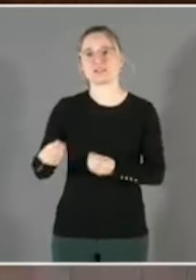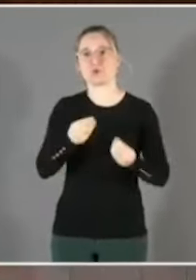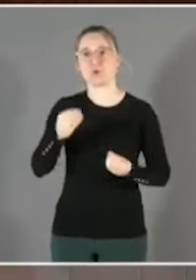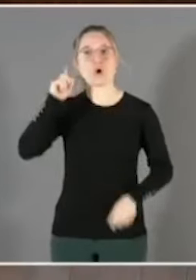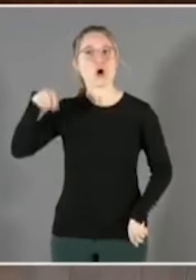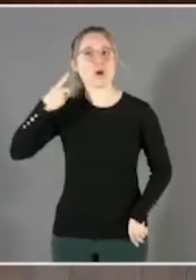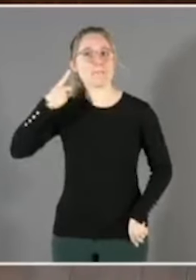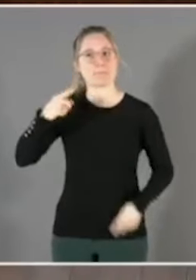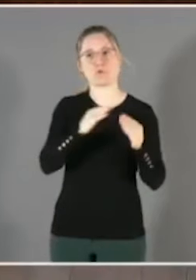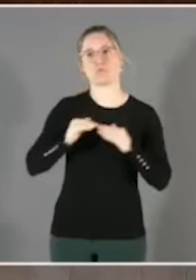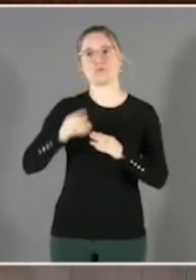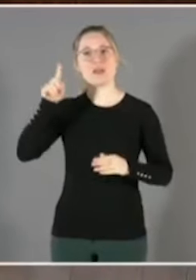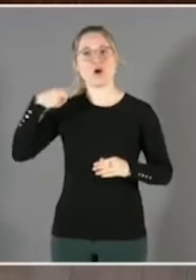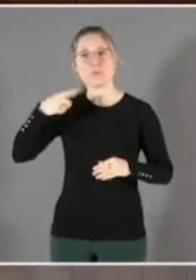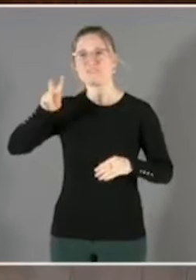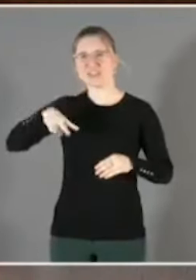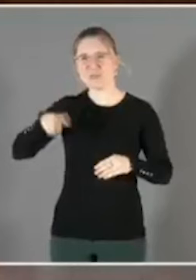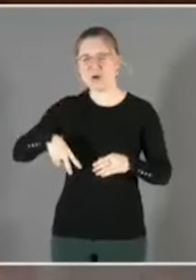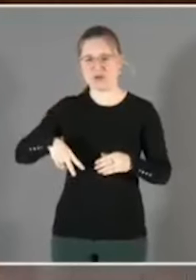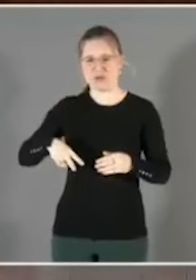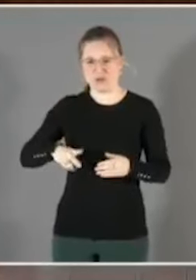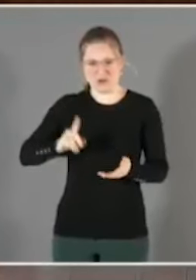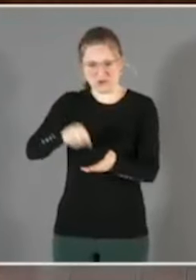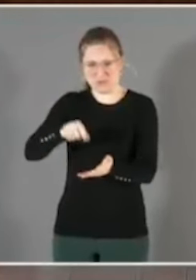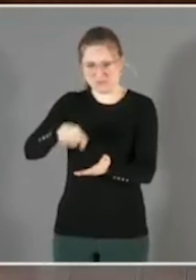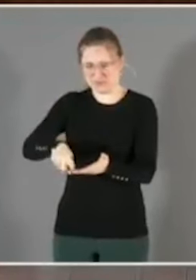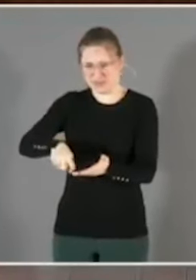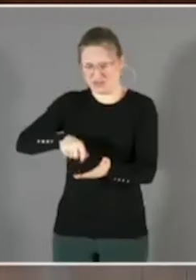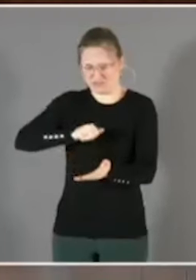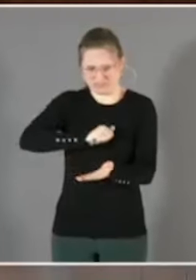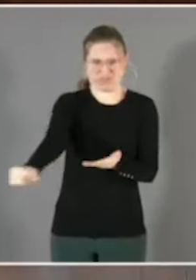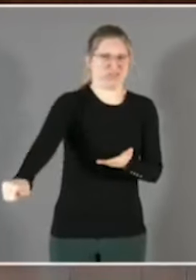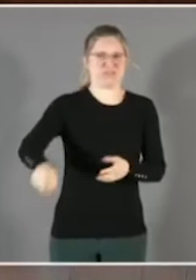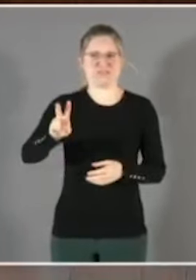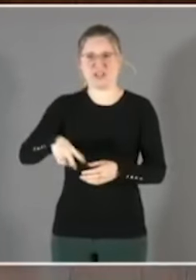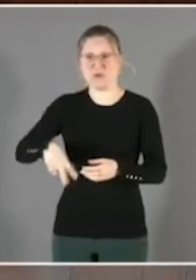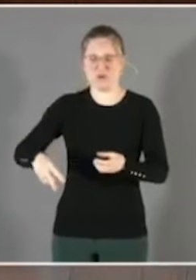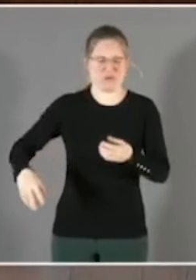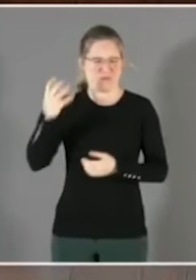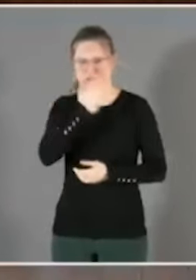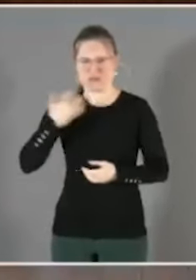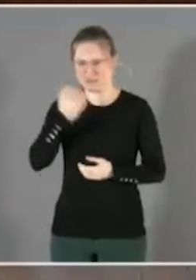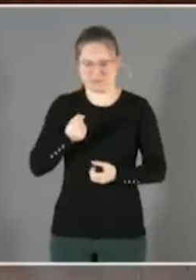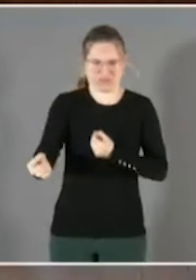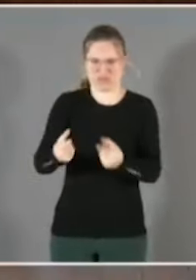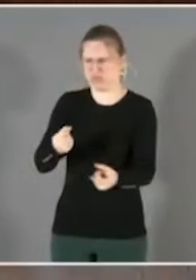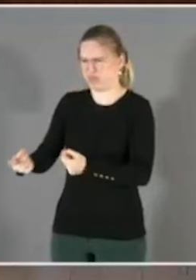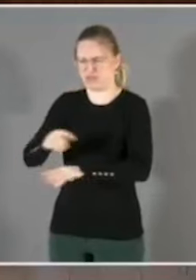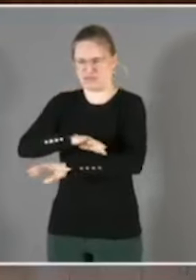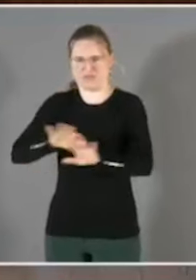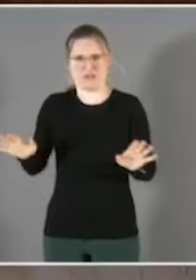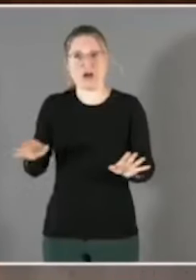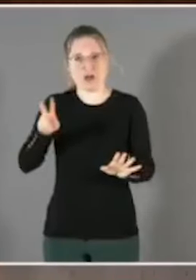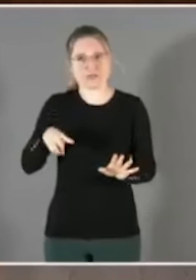dévasté le site. Dévasté le site. Et quand je dis dévasté, le mot est faible.